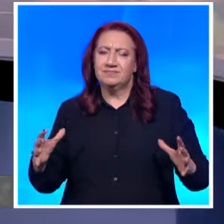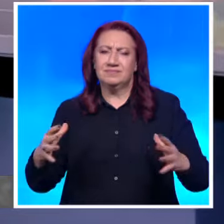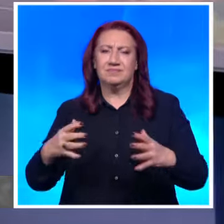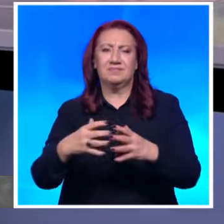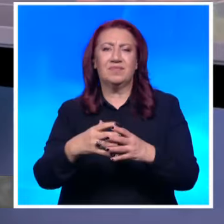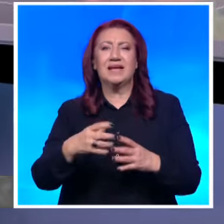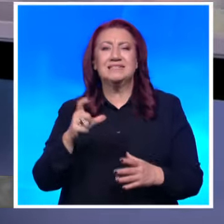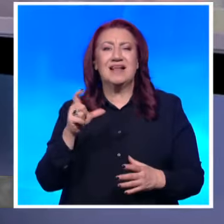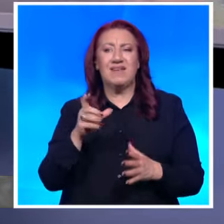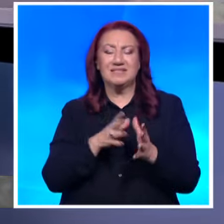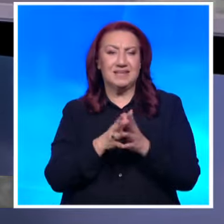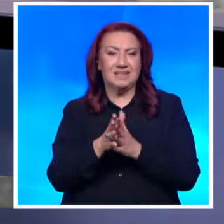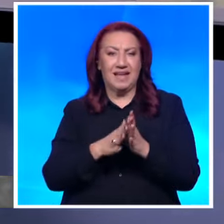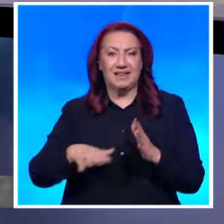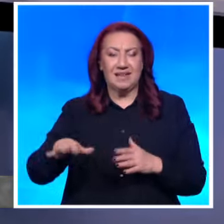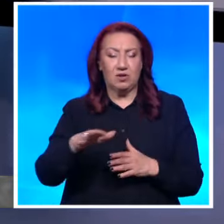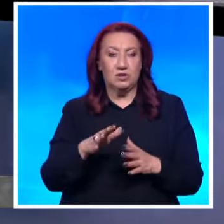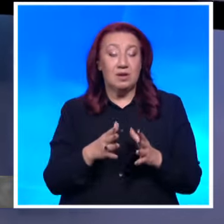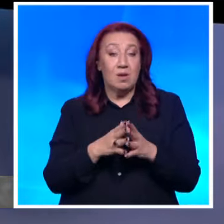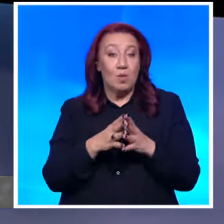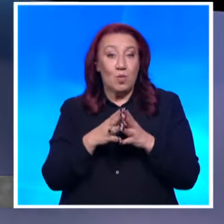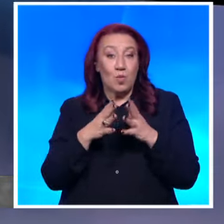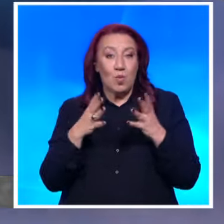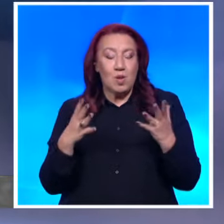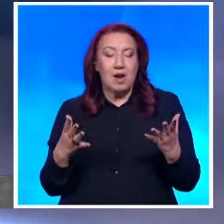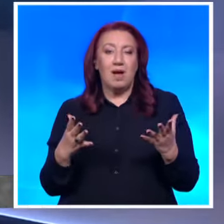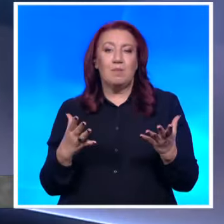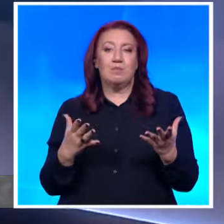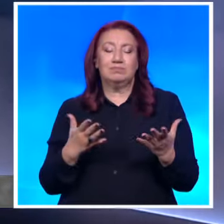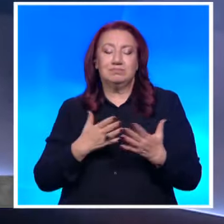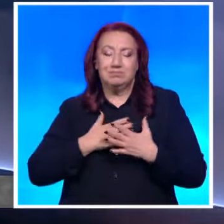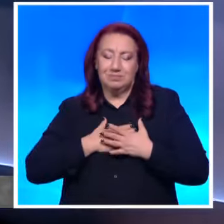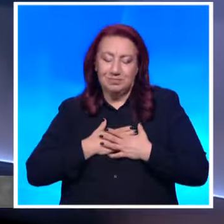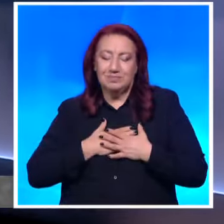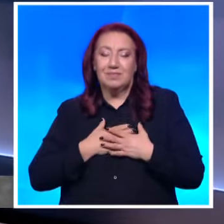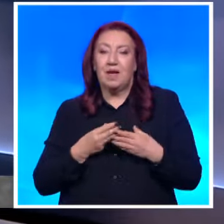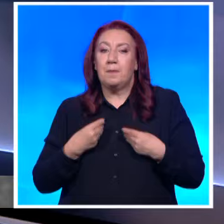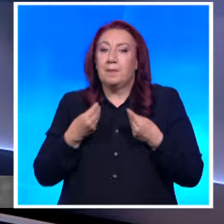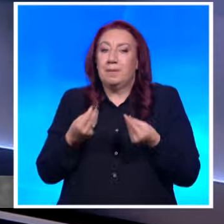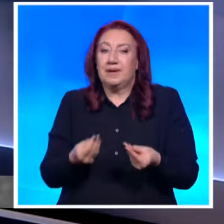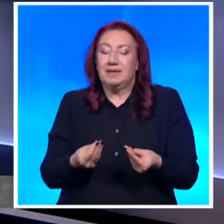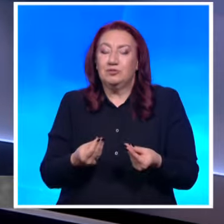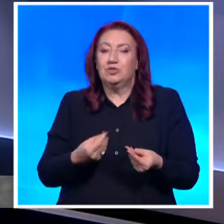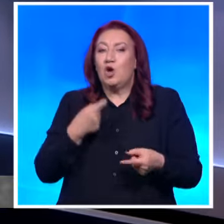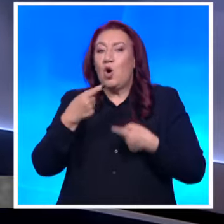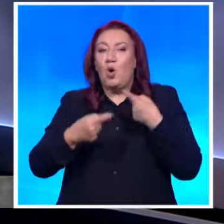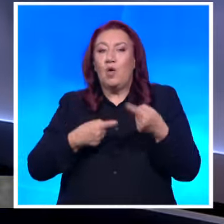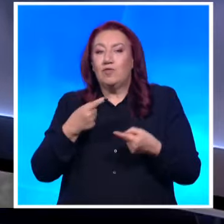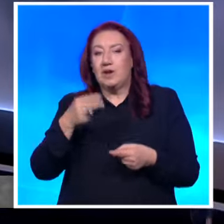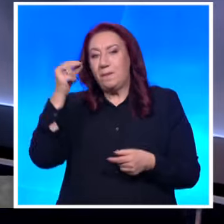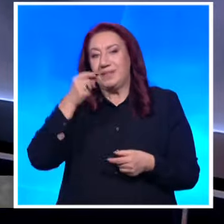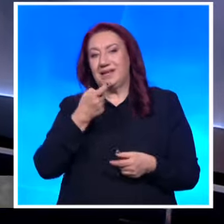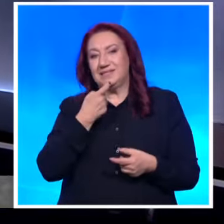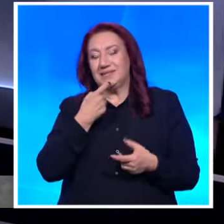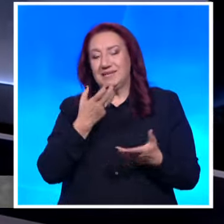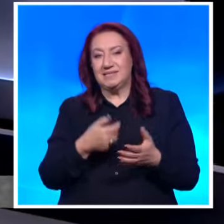Всъщност, голямата заслуга и принос по някакъв начин е на говоримия български език, който се вплита в